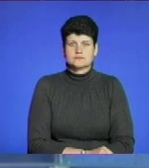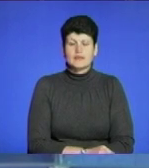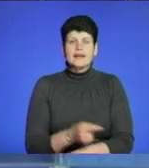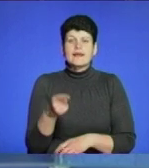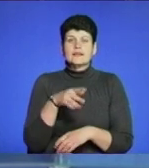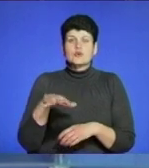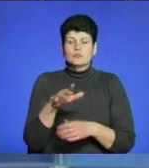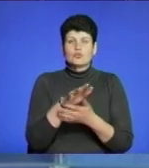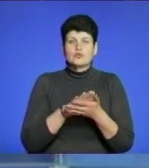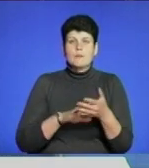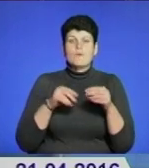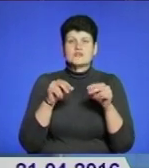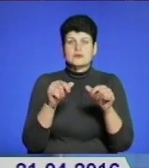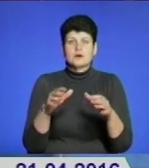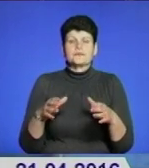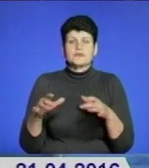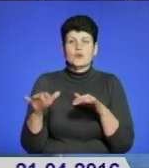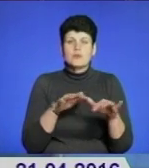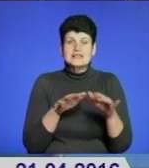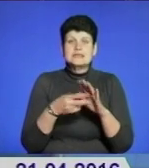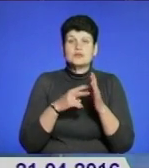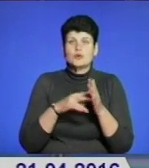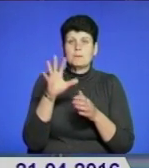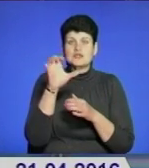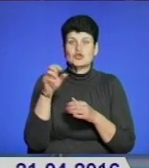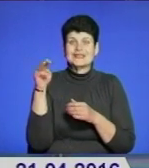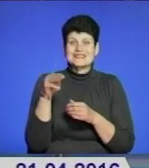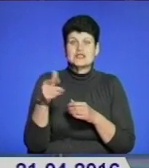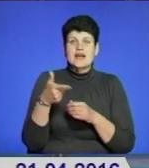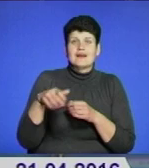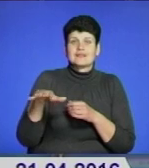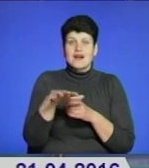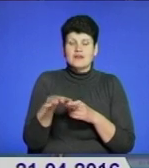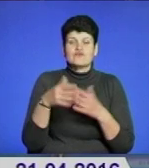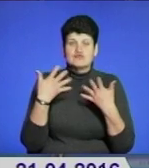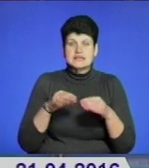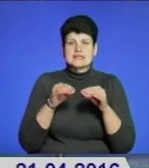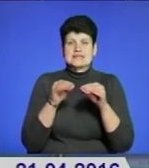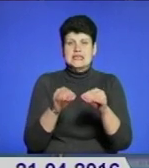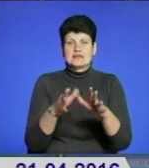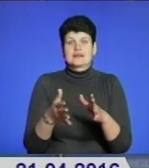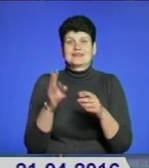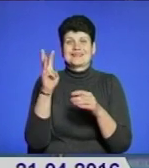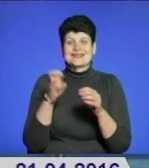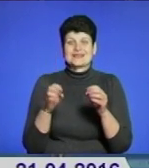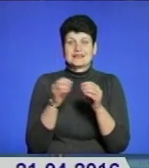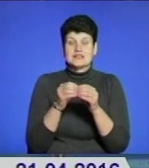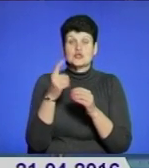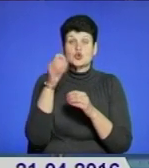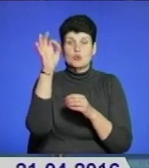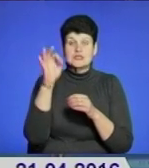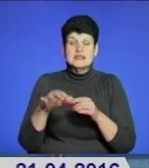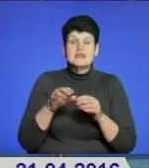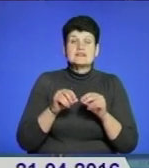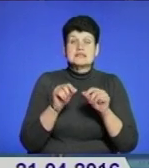В Тернопільщині триває посівна кампанія. Із запланованих майже 500 тисяч гектарів засіяли уже 310. І стовідсотково засіяли площу,